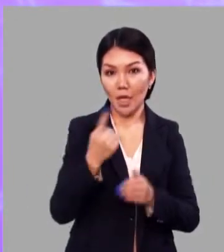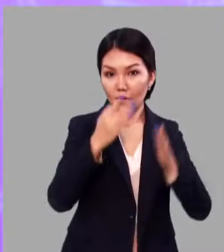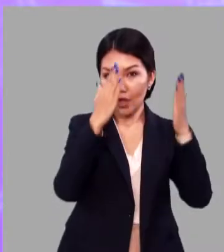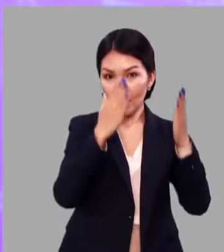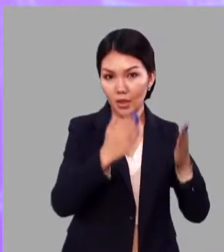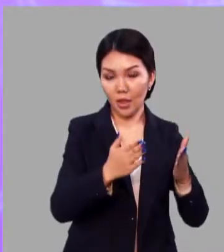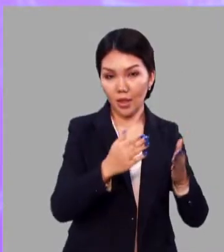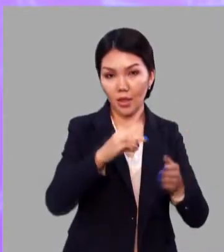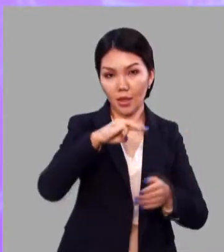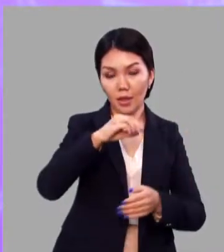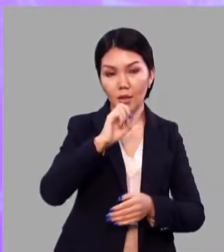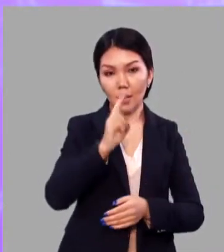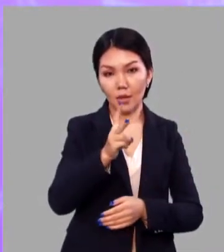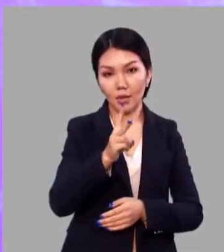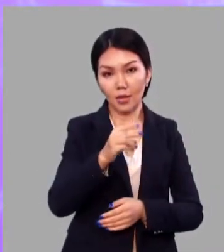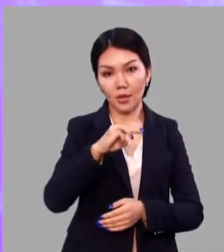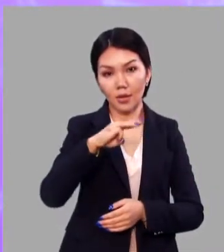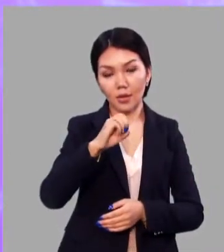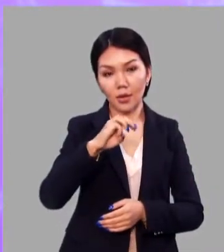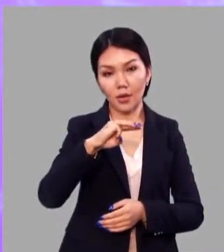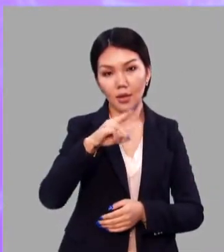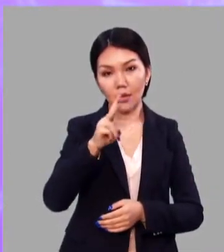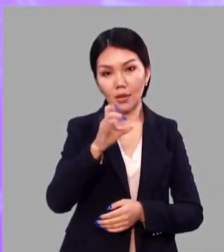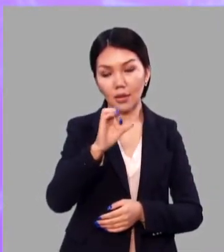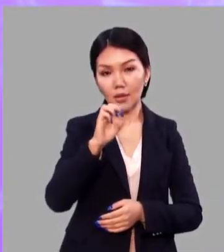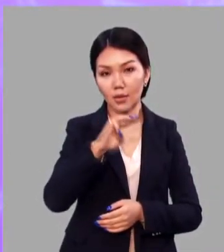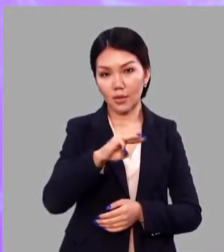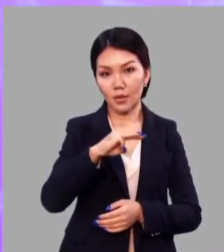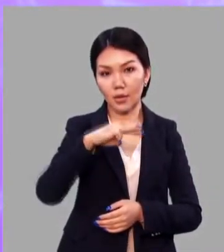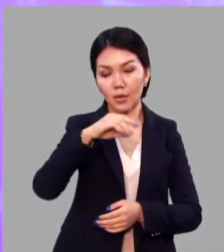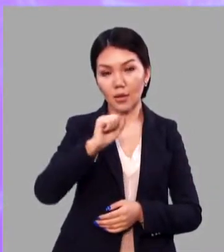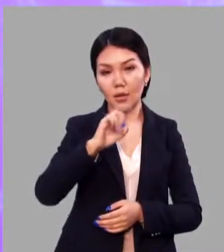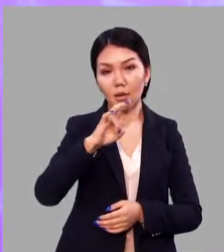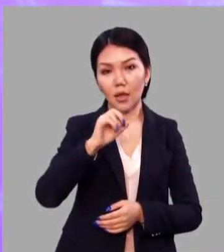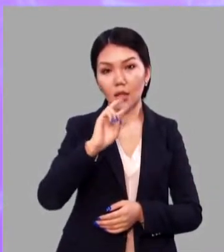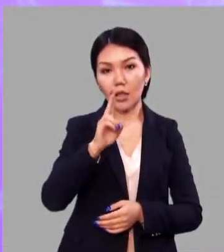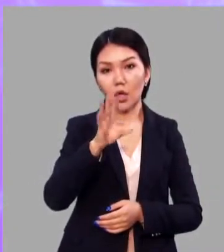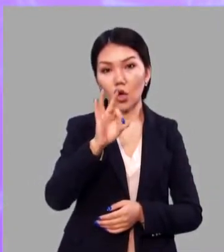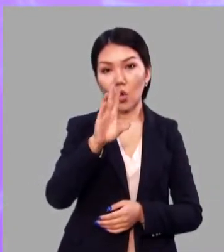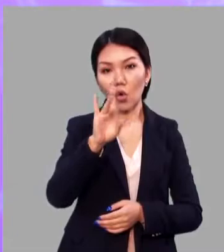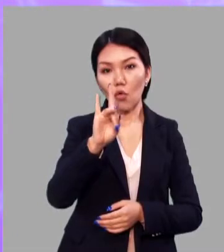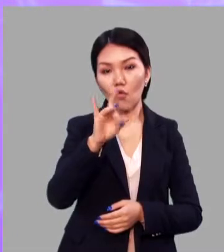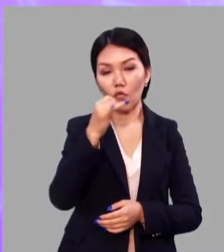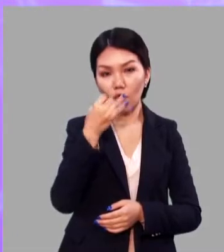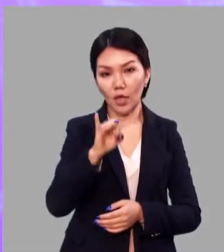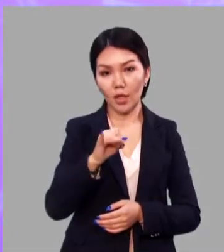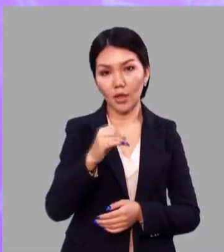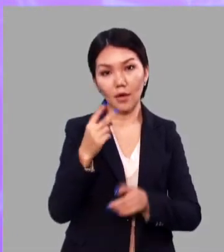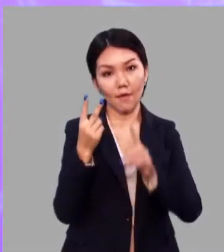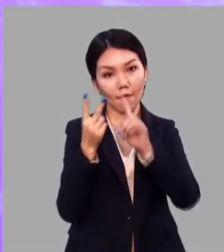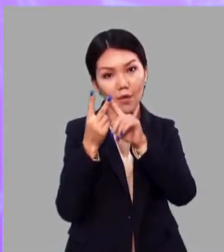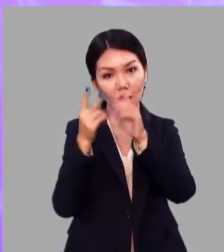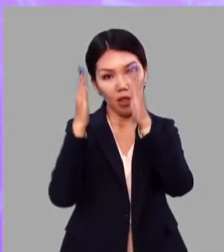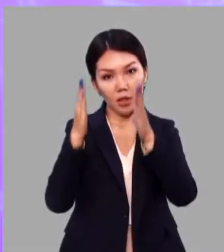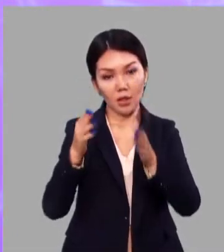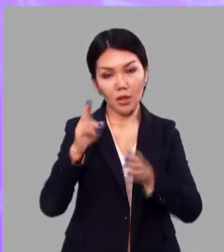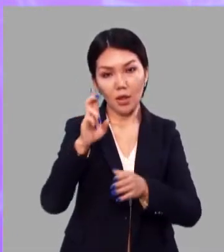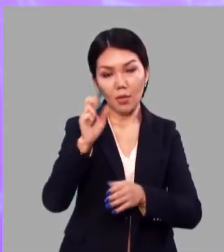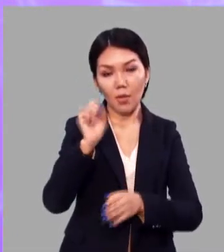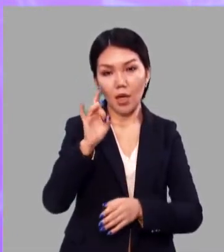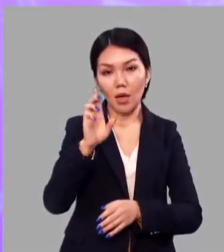первая строка. Танк, танкист, танковый. Вторая строка.